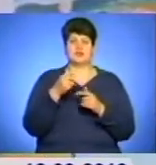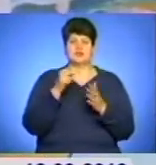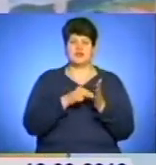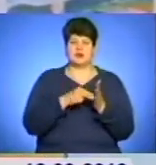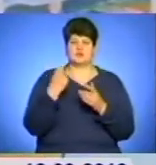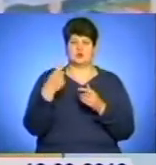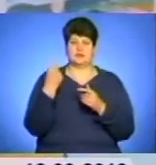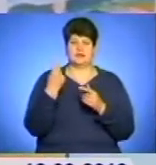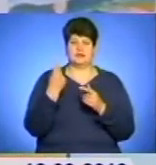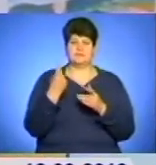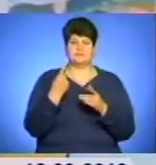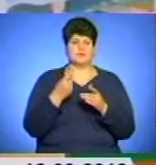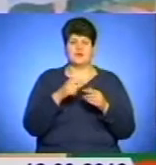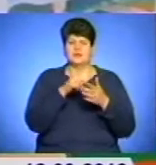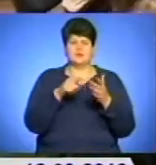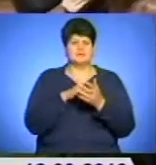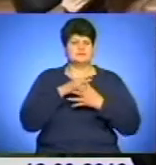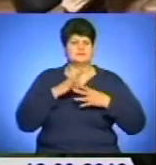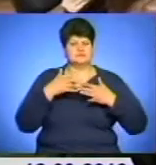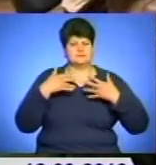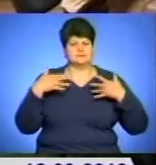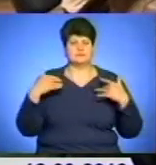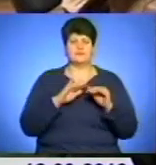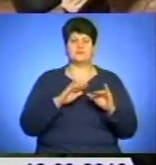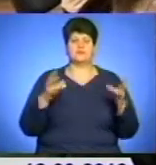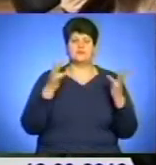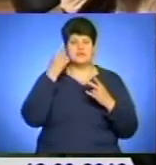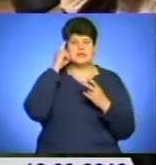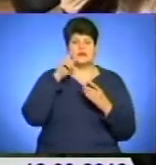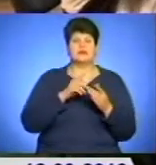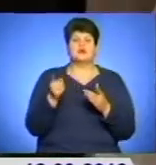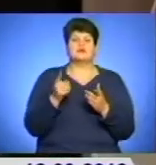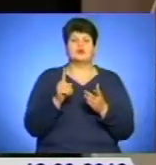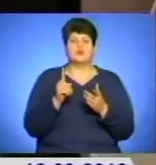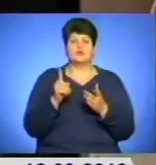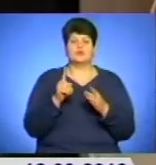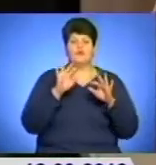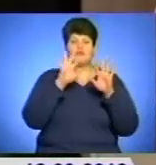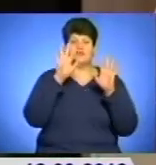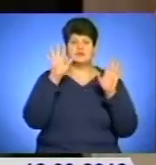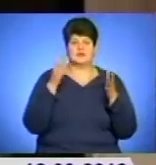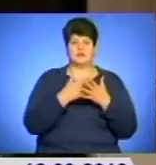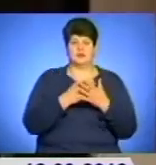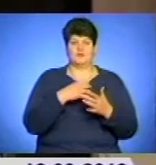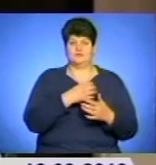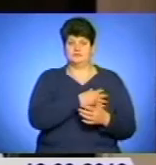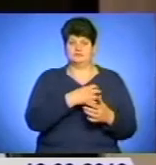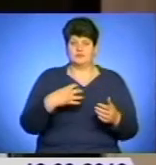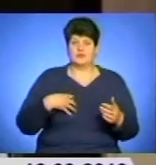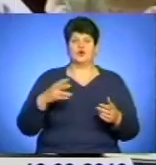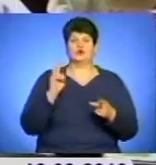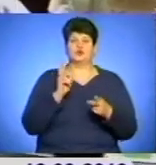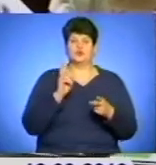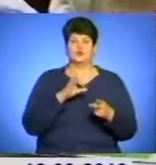питань вікторини дуже широкий. Школярам треба було знати, на чиєму весіллі Шевченко бояренував. Хто з українських